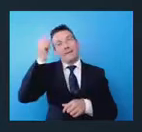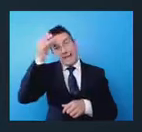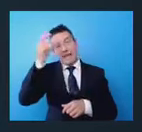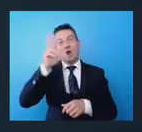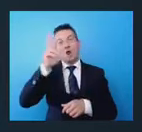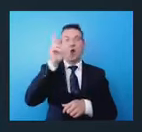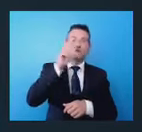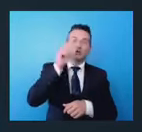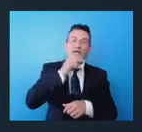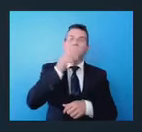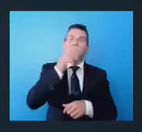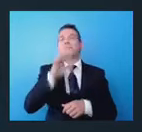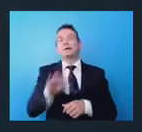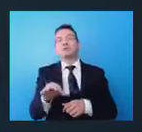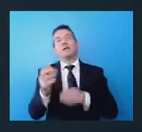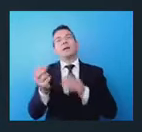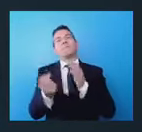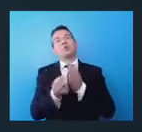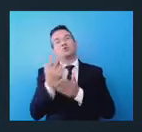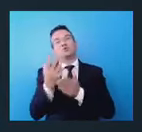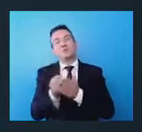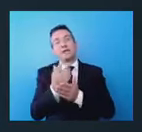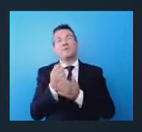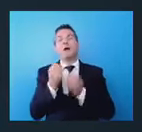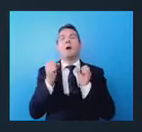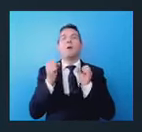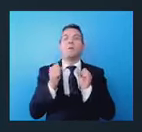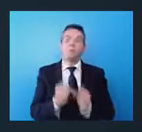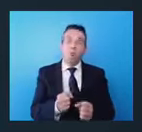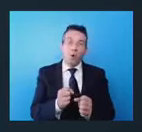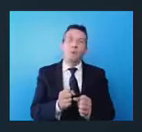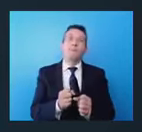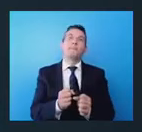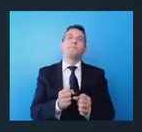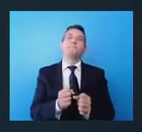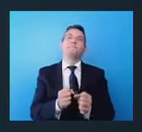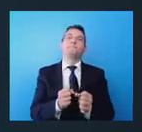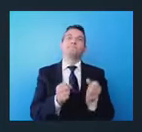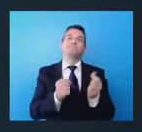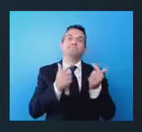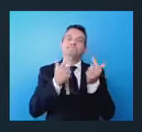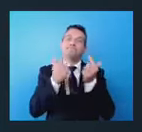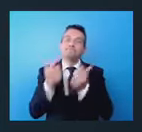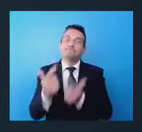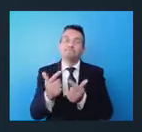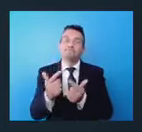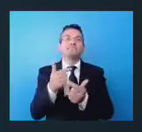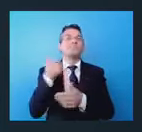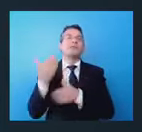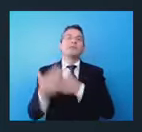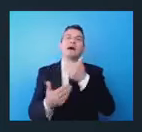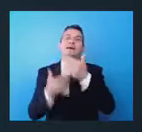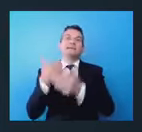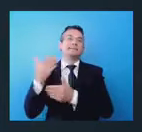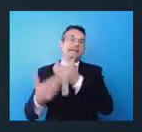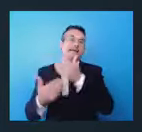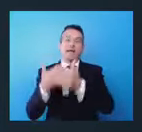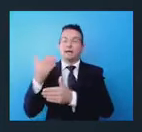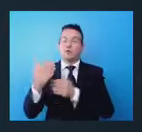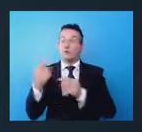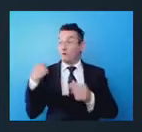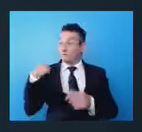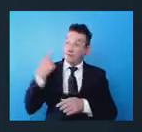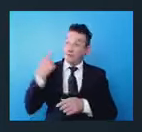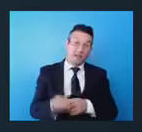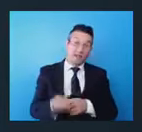qualche modo declinare in modo più avanzato di quanto non è stato fatto fino ad ora il